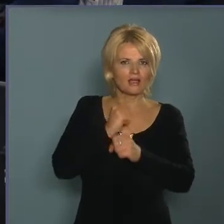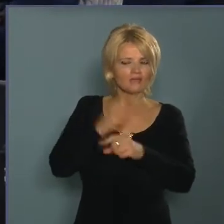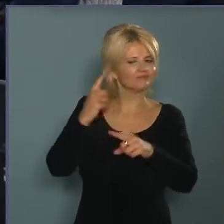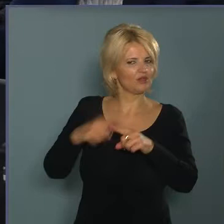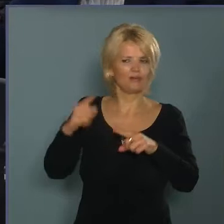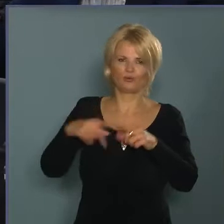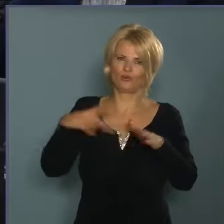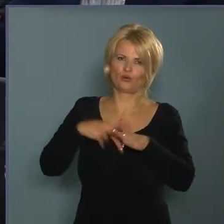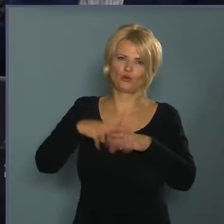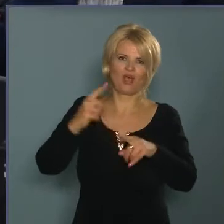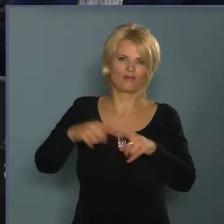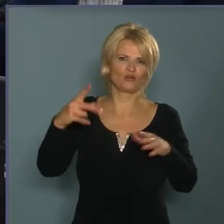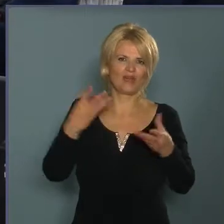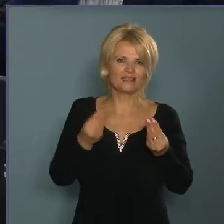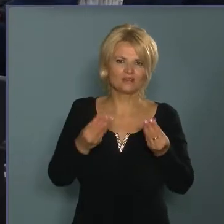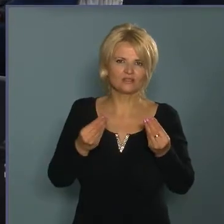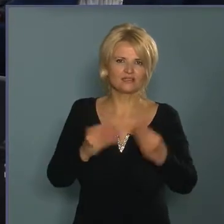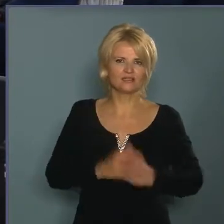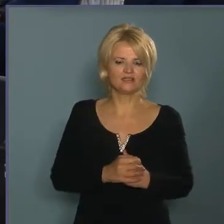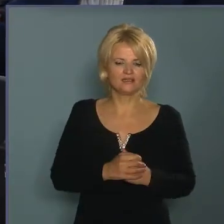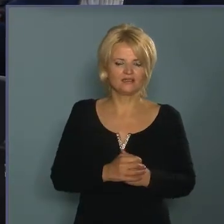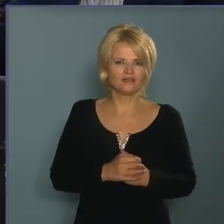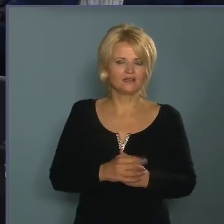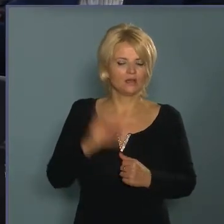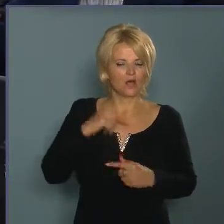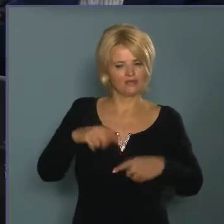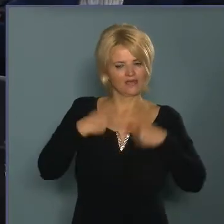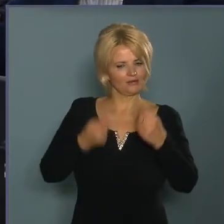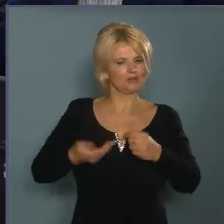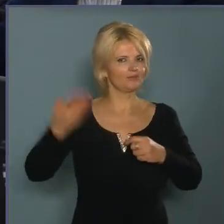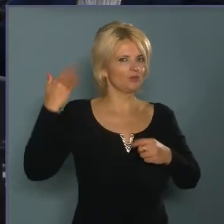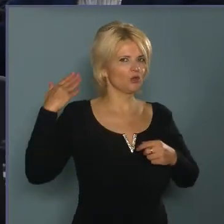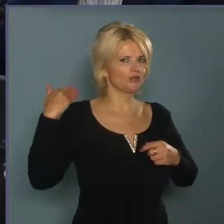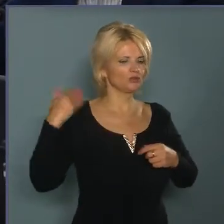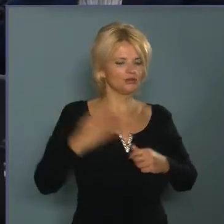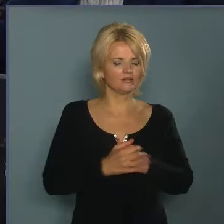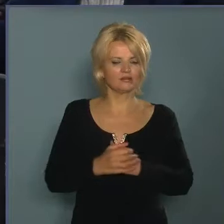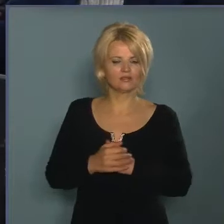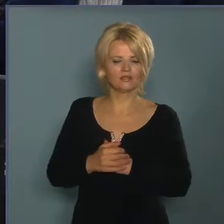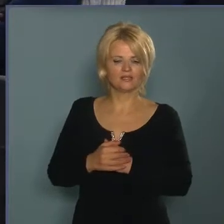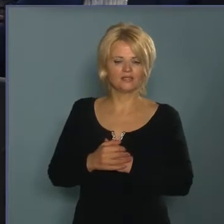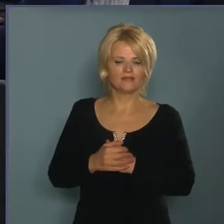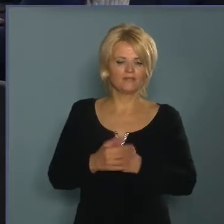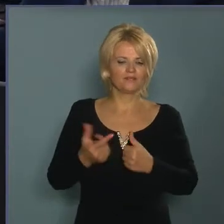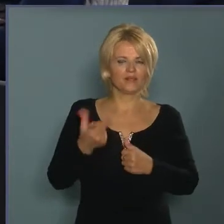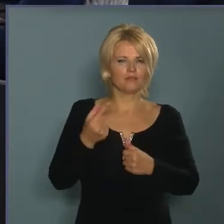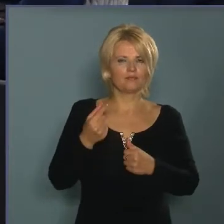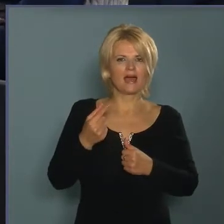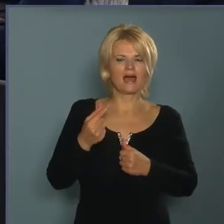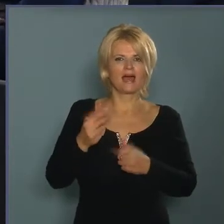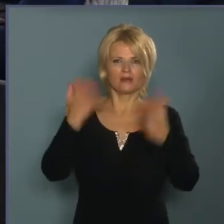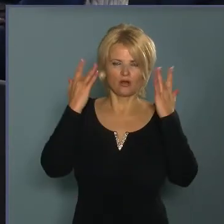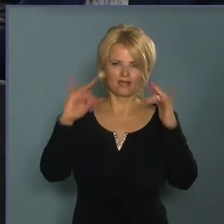Apró dolgok ezek, apró eszközök, hiszen amelyeket átadunk azok itt mögöttem, elférnek egy pár ajándék